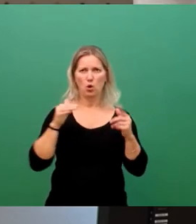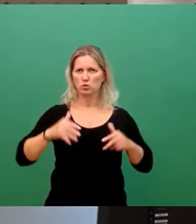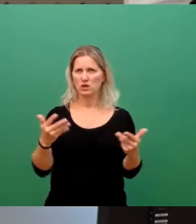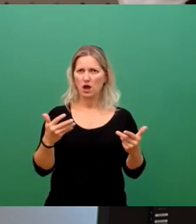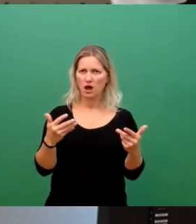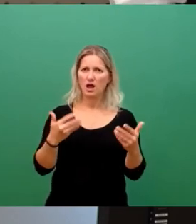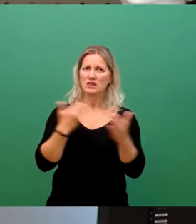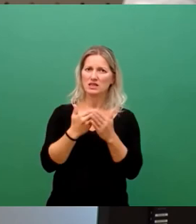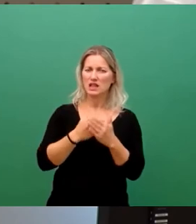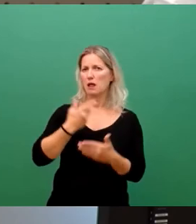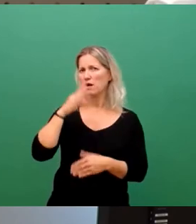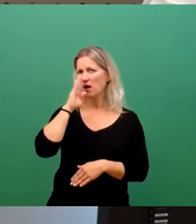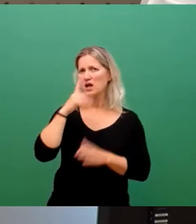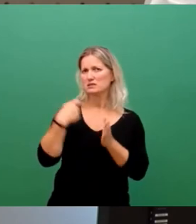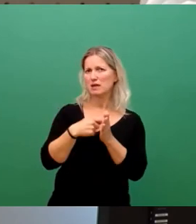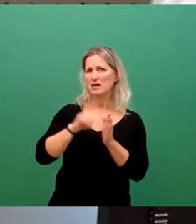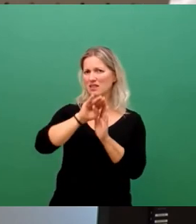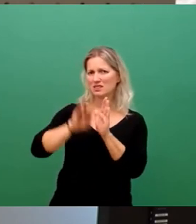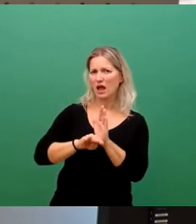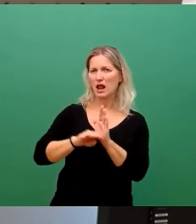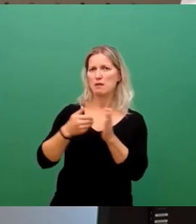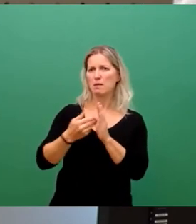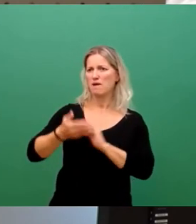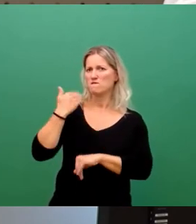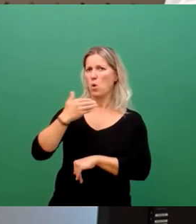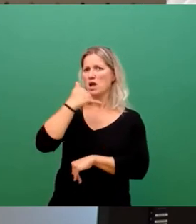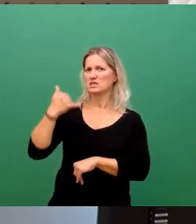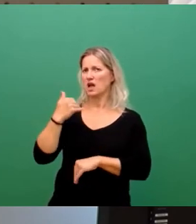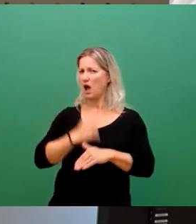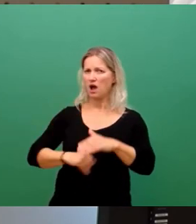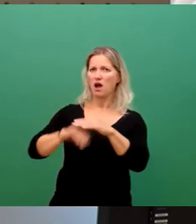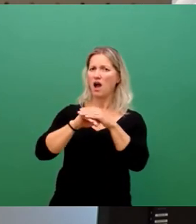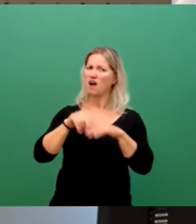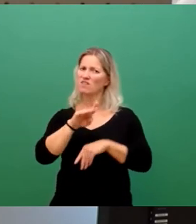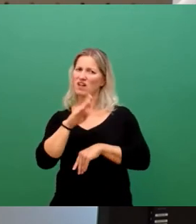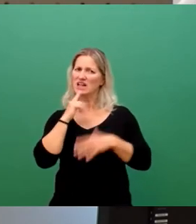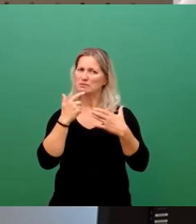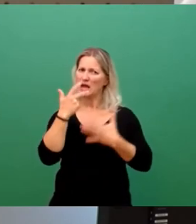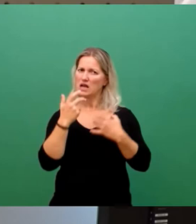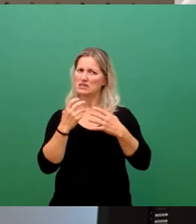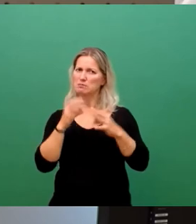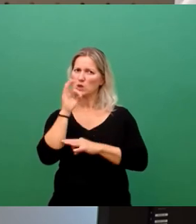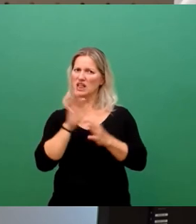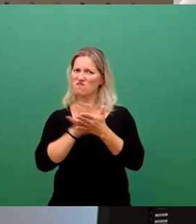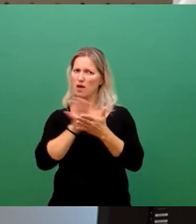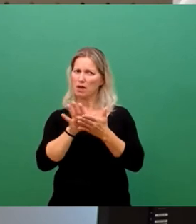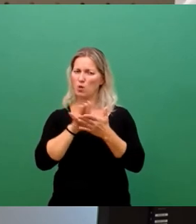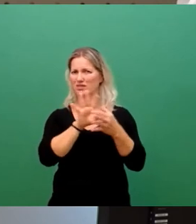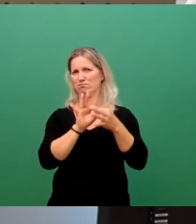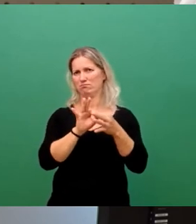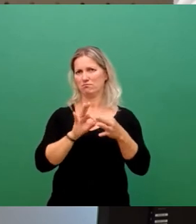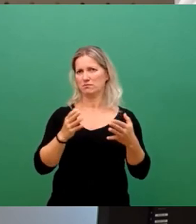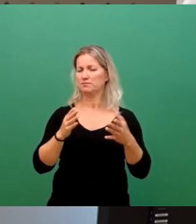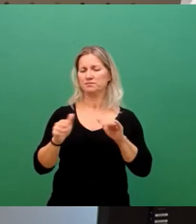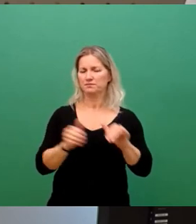einem Gaspreisdeckel 70, 80 Prozent des Vorjahresverbrauchs auch arbeiten. Aber das vielleicht nur ganz, ganz am Rande. Ich finde es erst